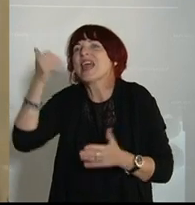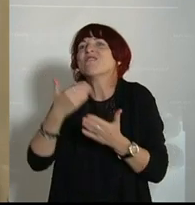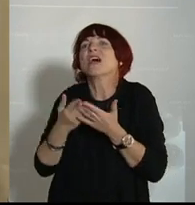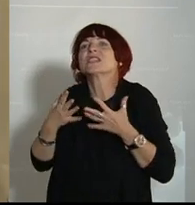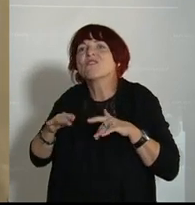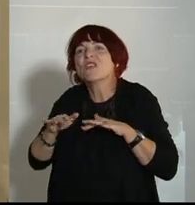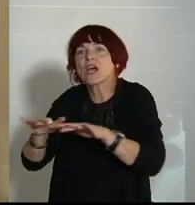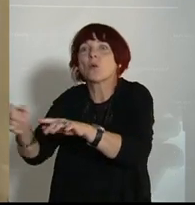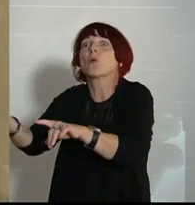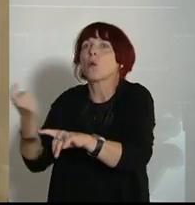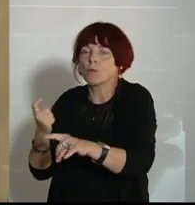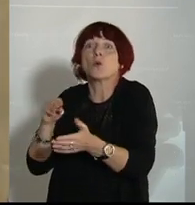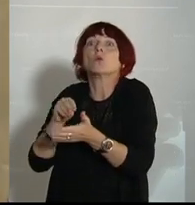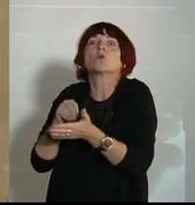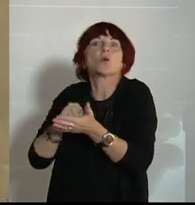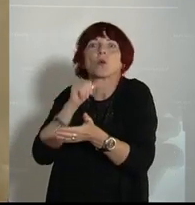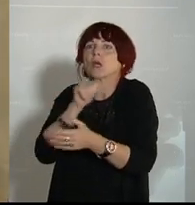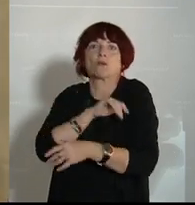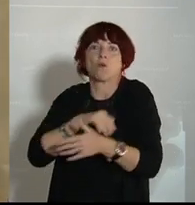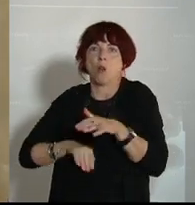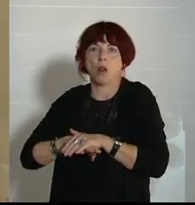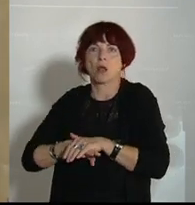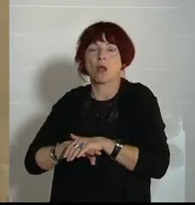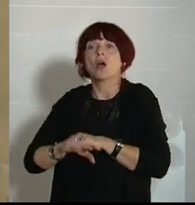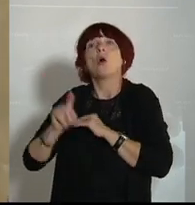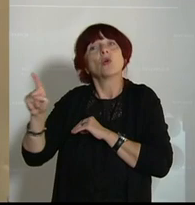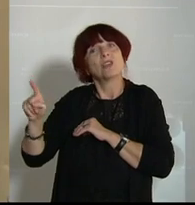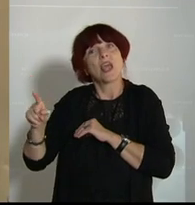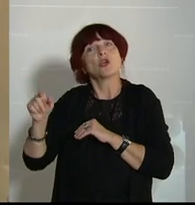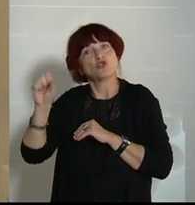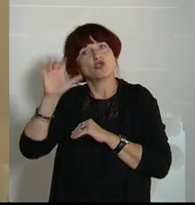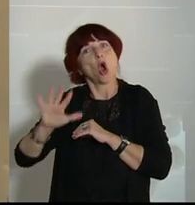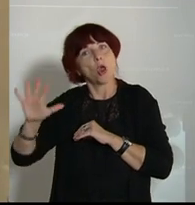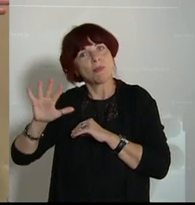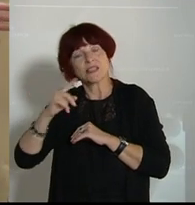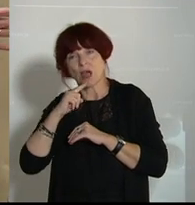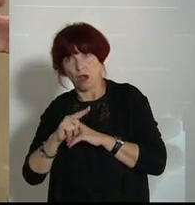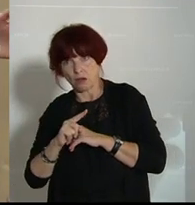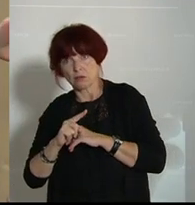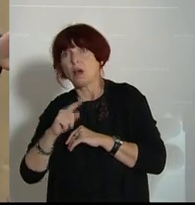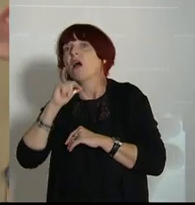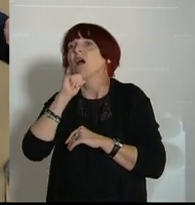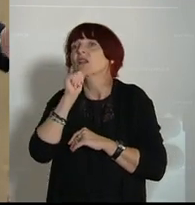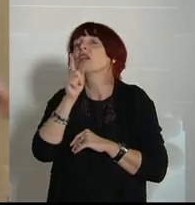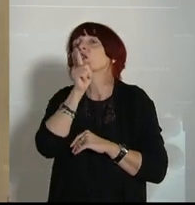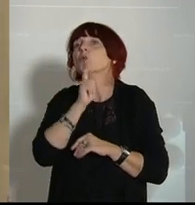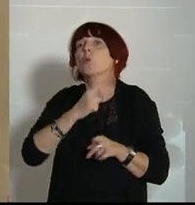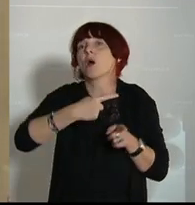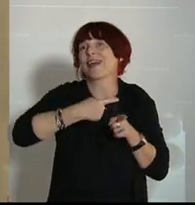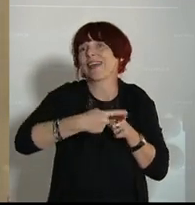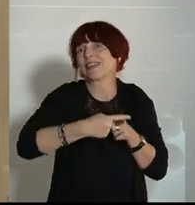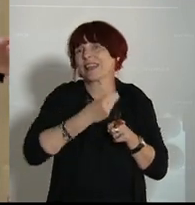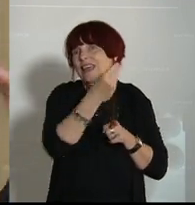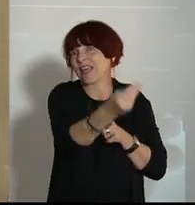werden. Und er sagt auch weiter, dass der Vorschlag grundvernünftig ist, nicht ausschließlich Kredite zu geben an ohnehin eh schon